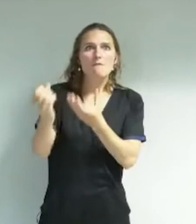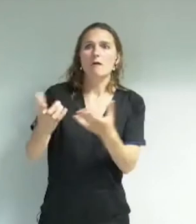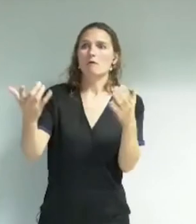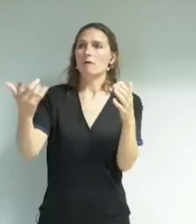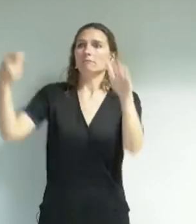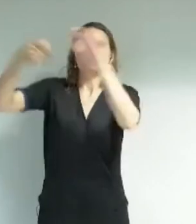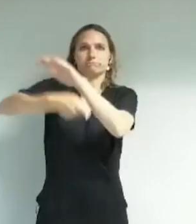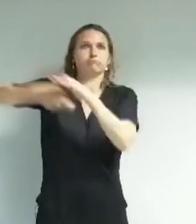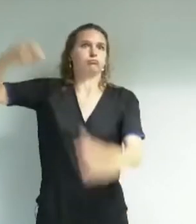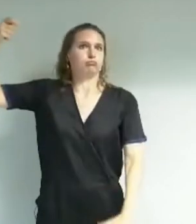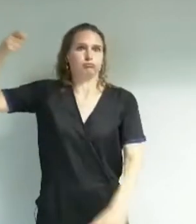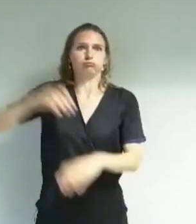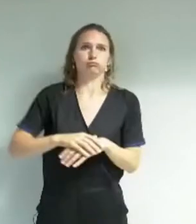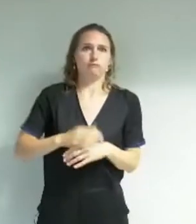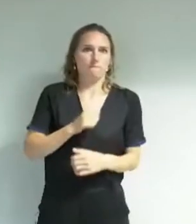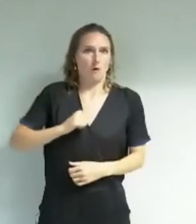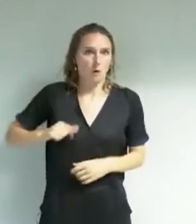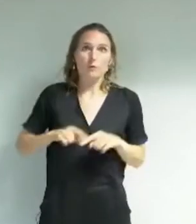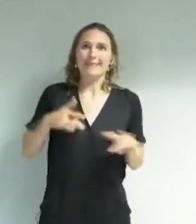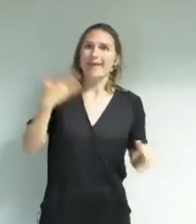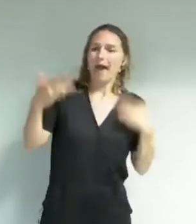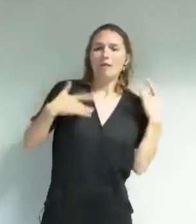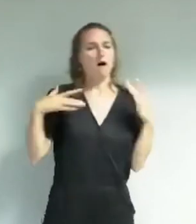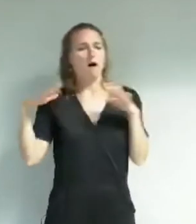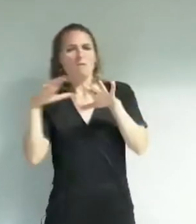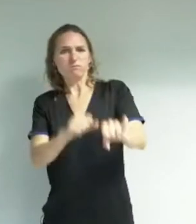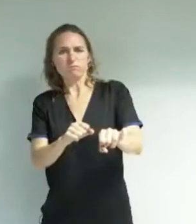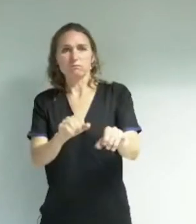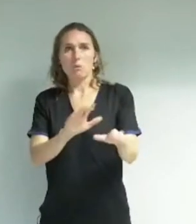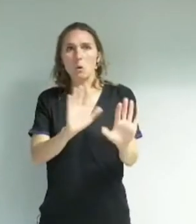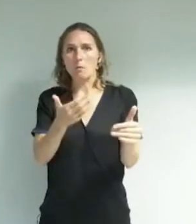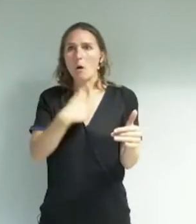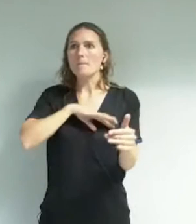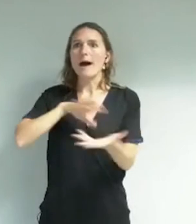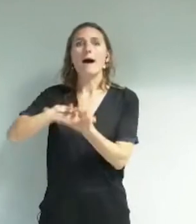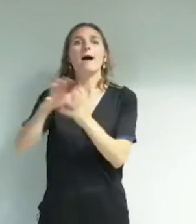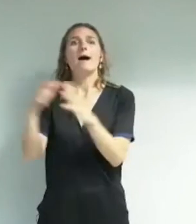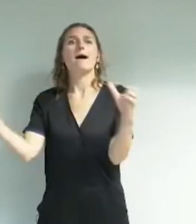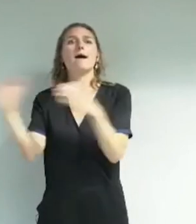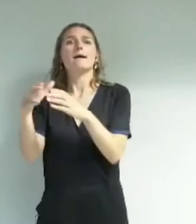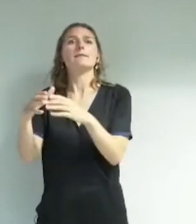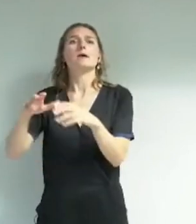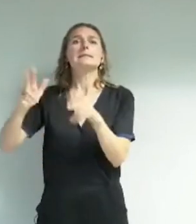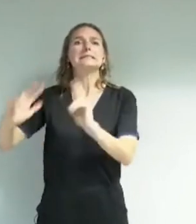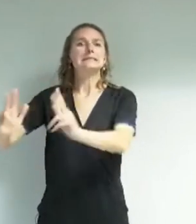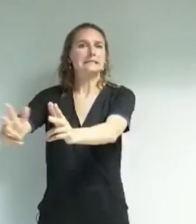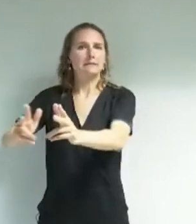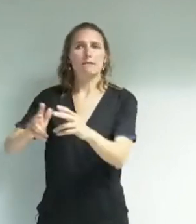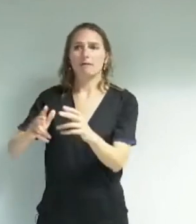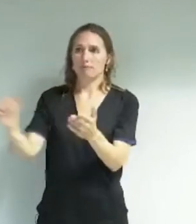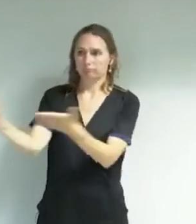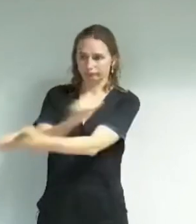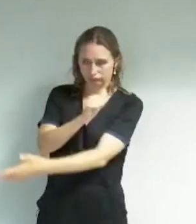l'institution, la reprise en main des théâtres avec l'élimination du collectif du tricycle qui garantissait la liberté